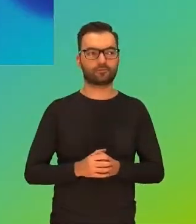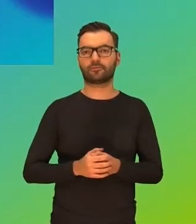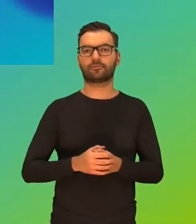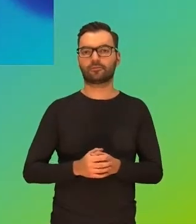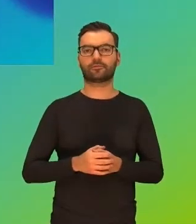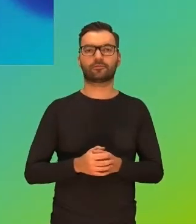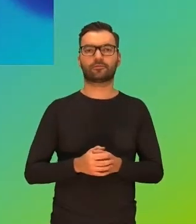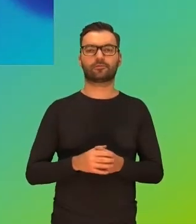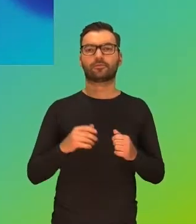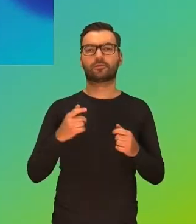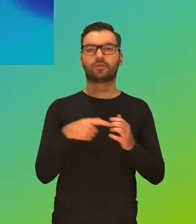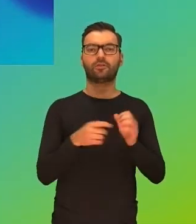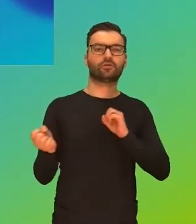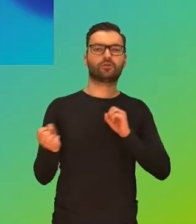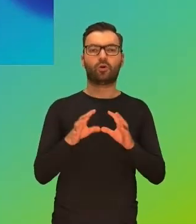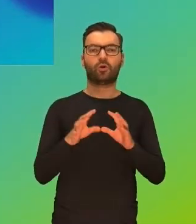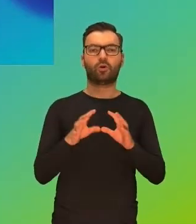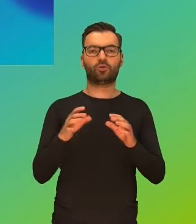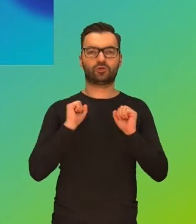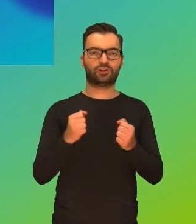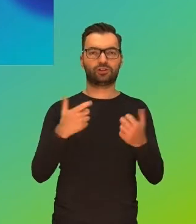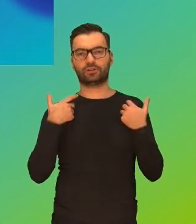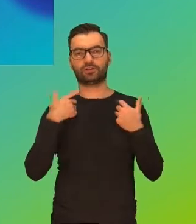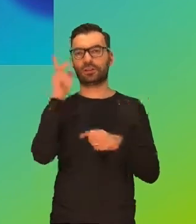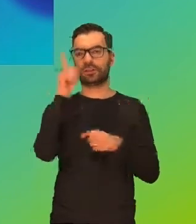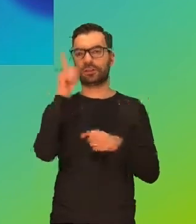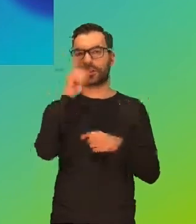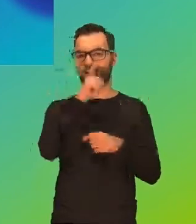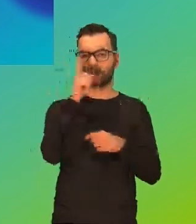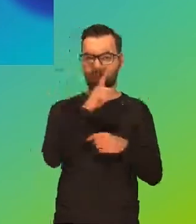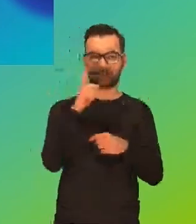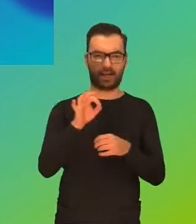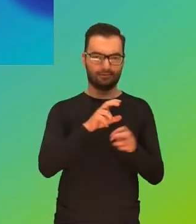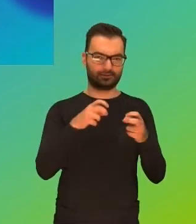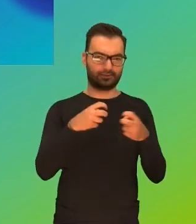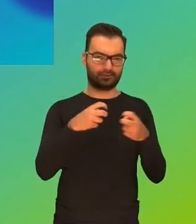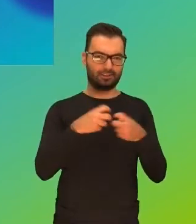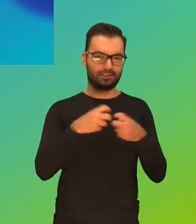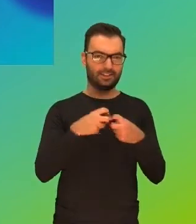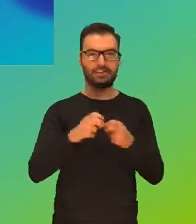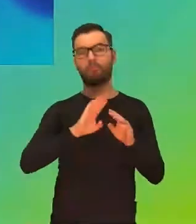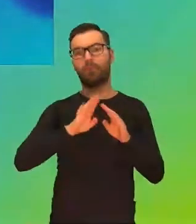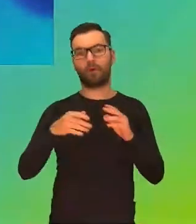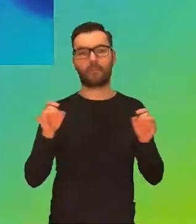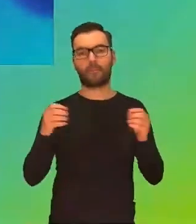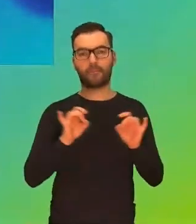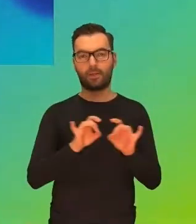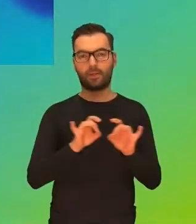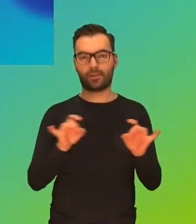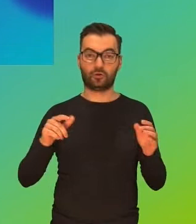Jak zmienił się sposób funkcjonowania nastolatków w sieci po pandemii? Czy to jest